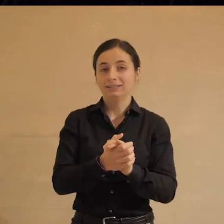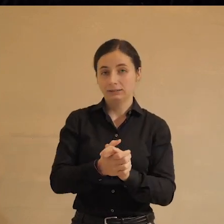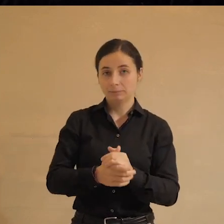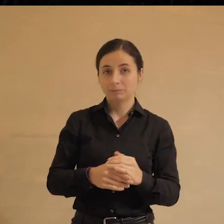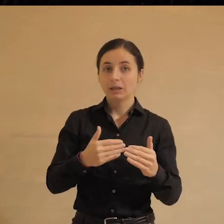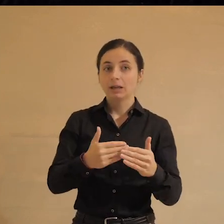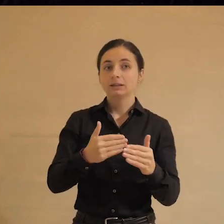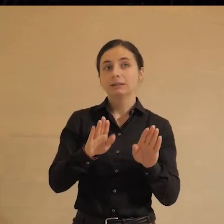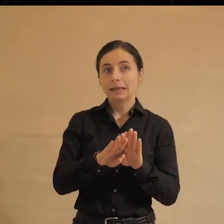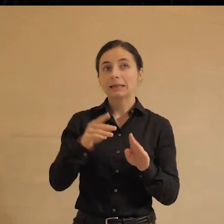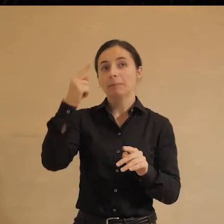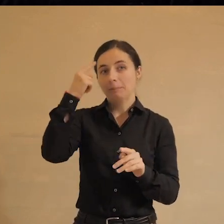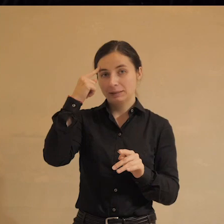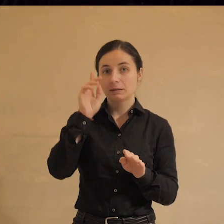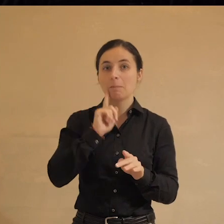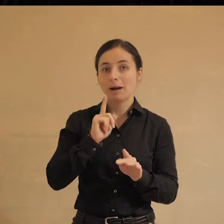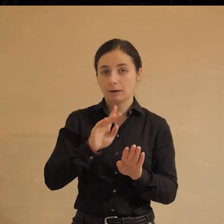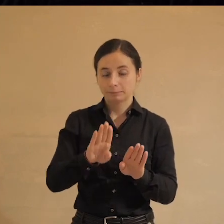предварительные мысли пока такие.